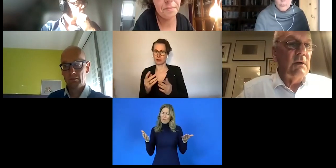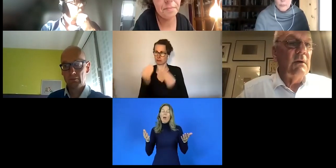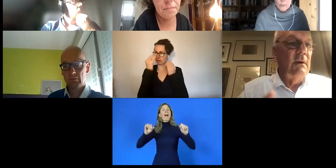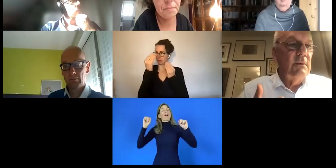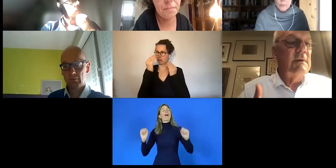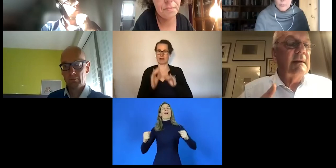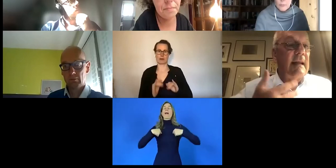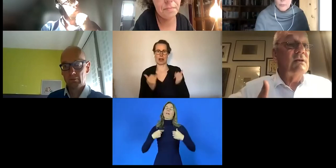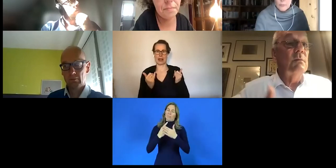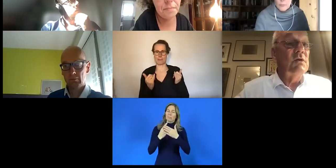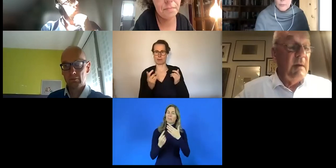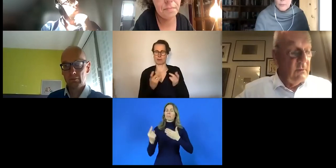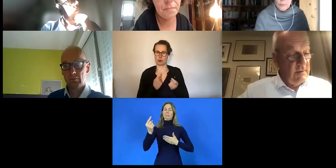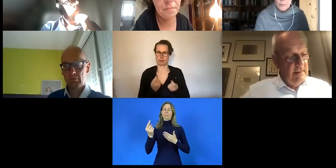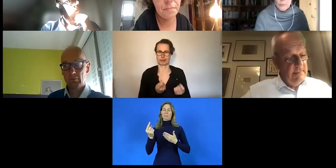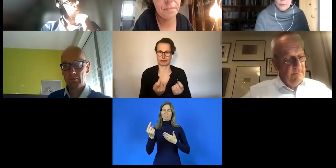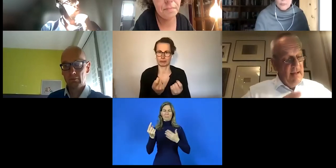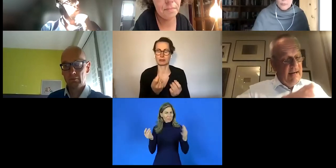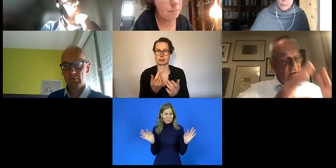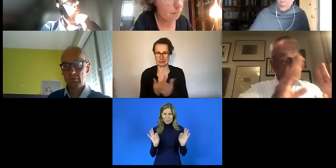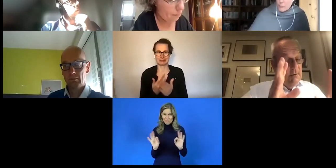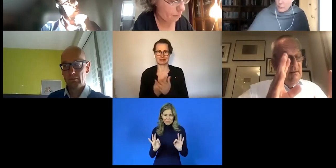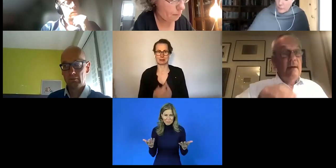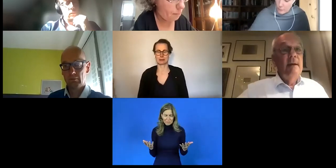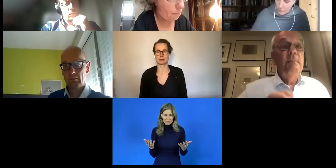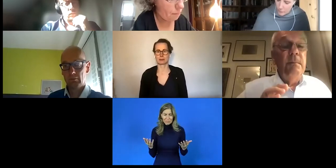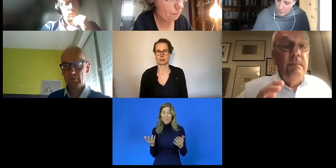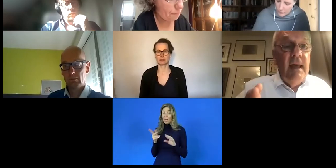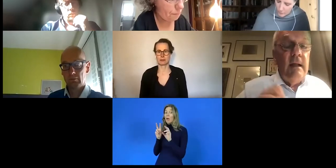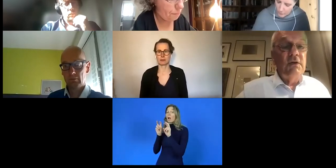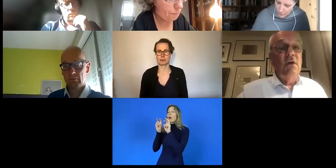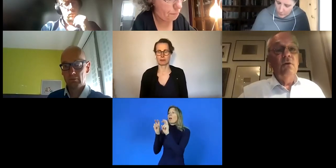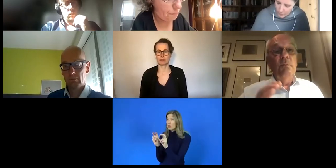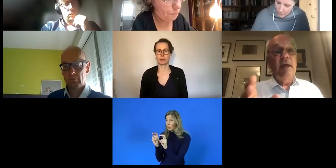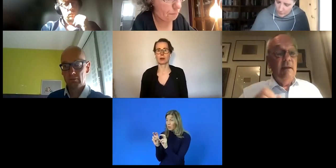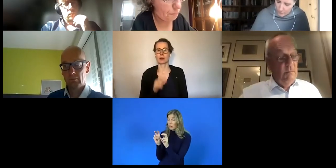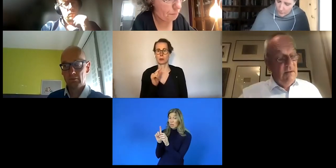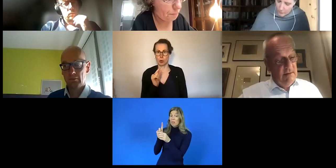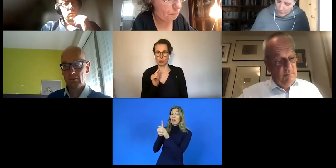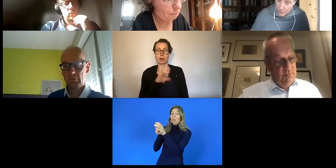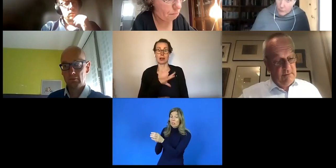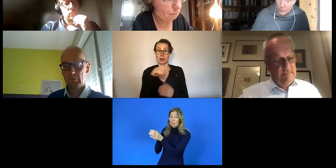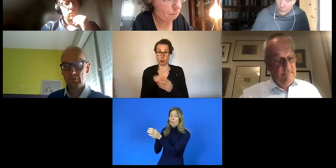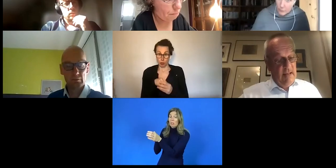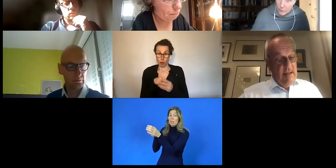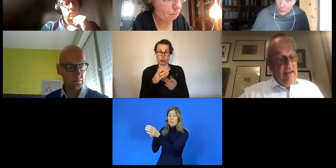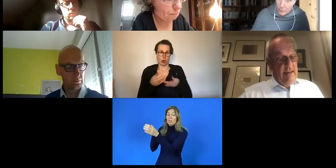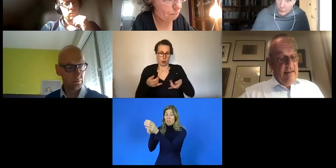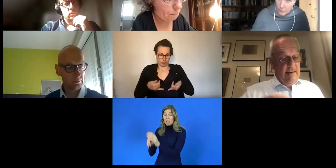zu können. Und dazu muss Bildung gehen. Also, Inklusion beginnt mit der Geburt.